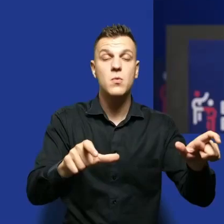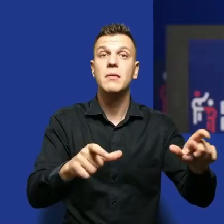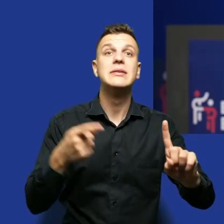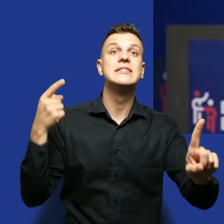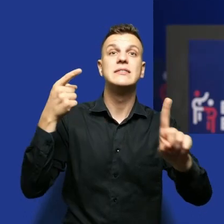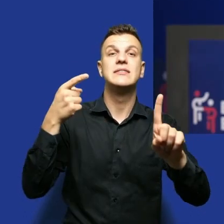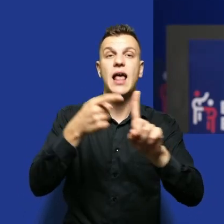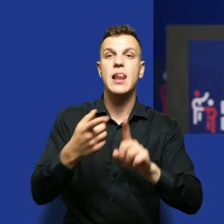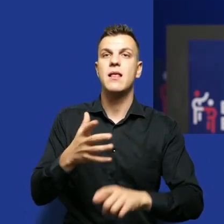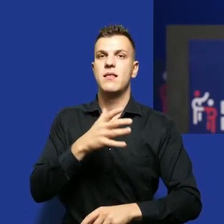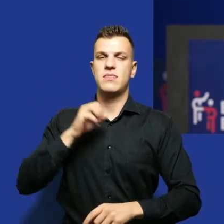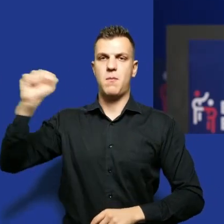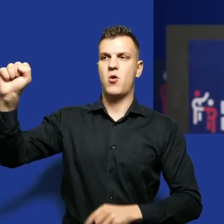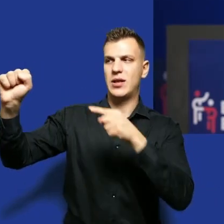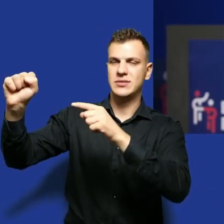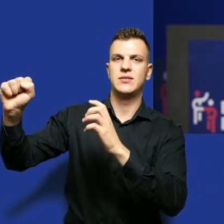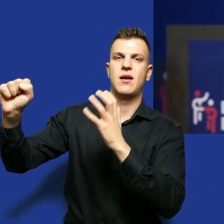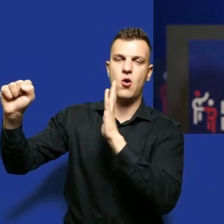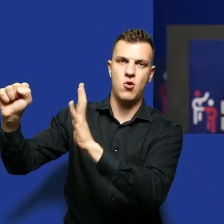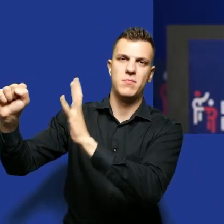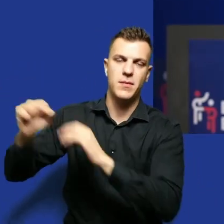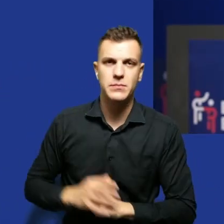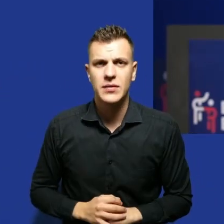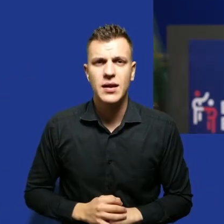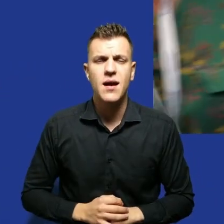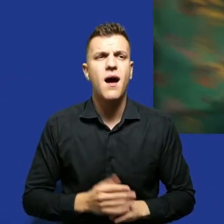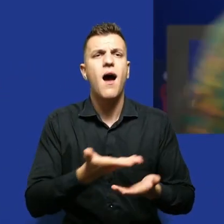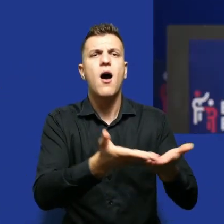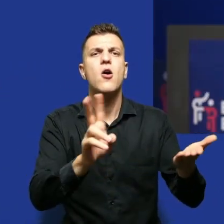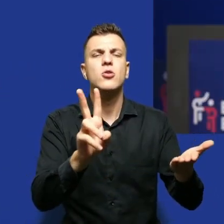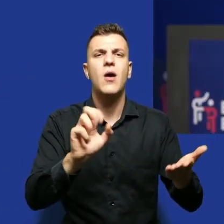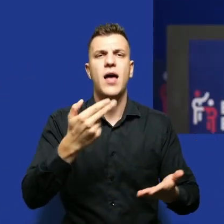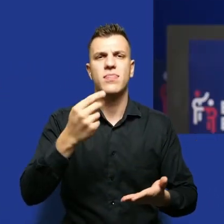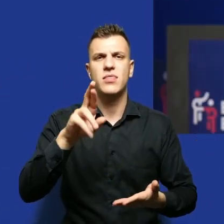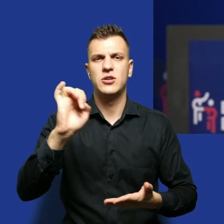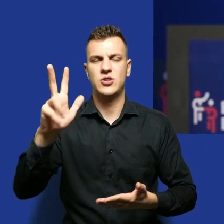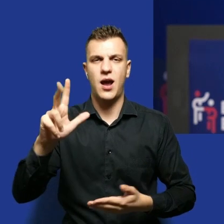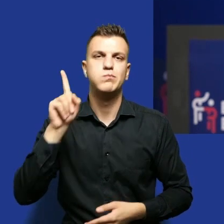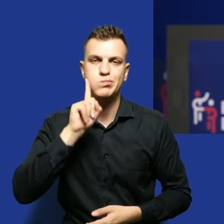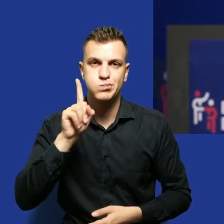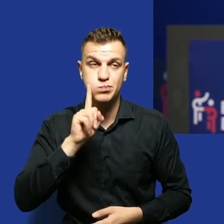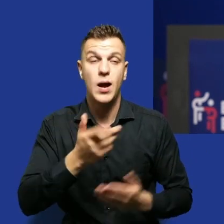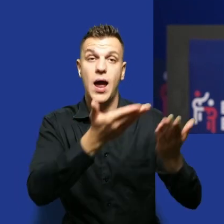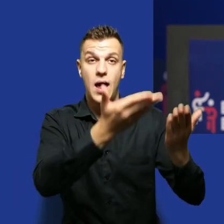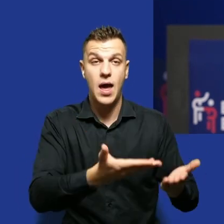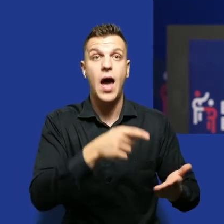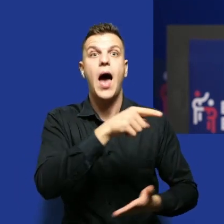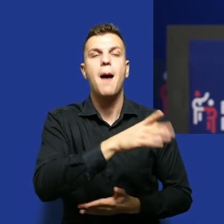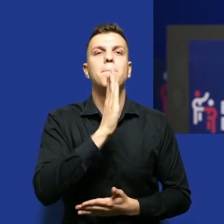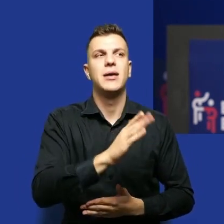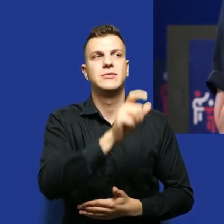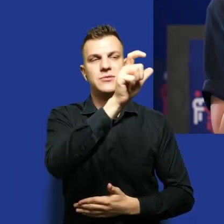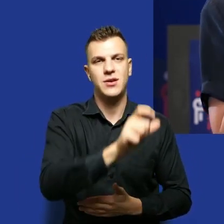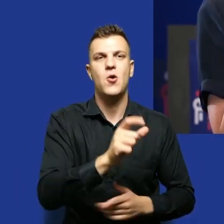Udział w tym panelu wezmą Andrzej Andrysiak, tym razem jako rozmówca,